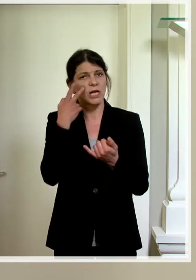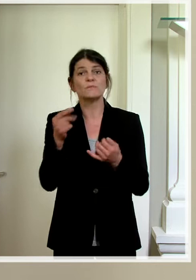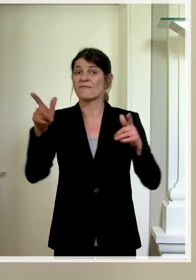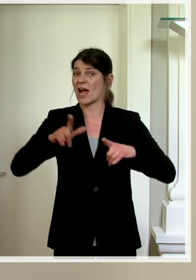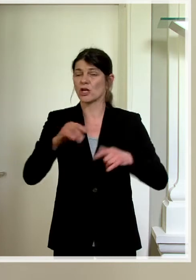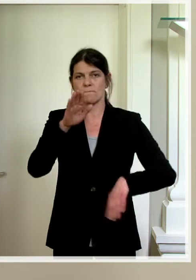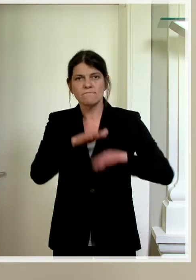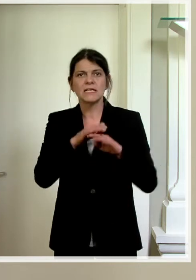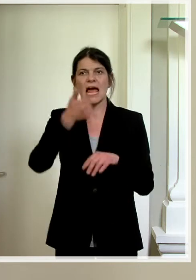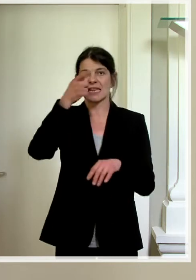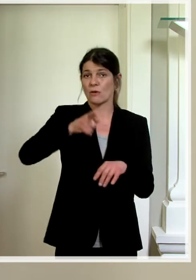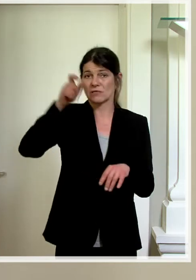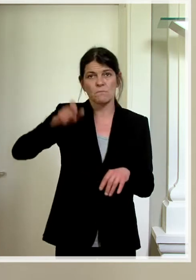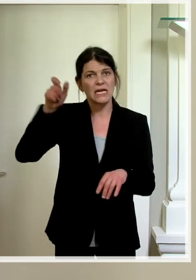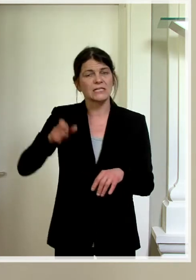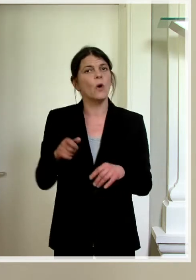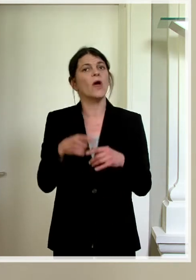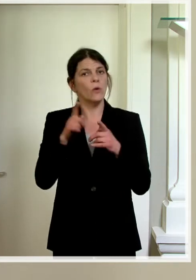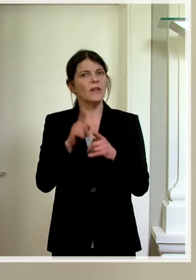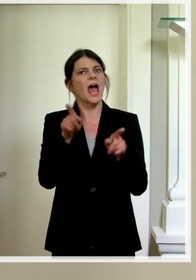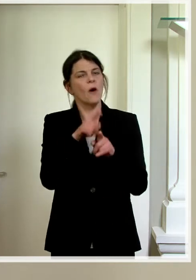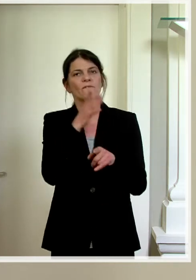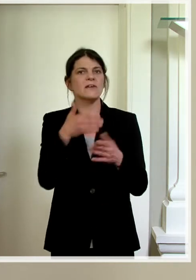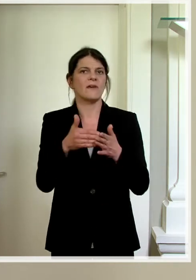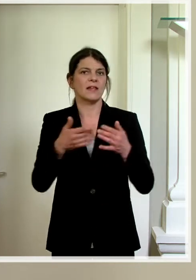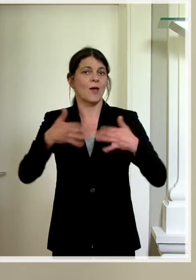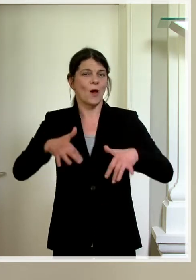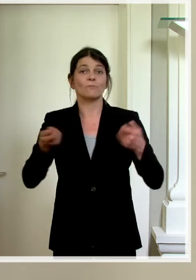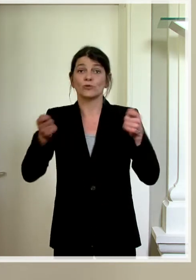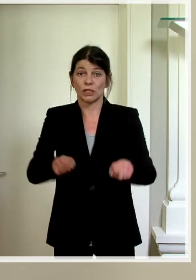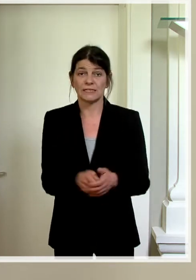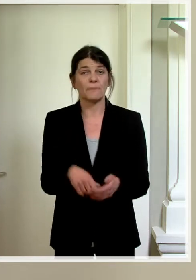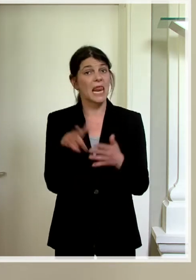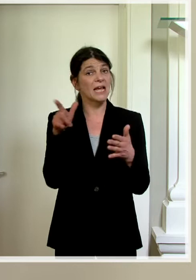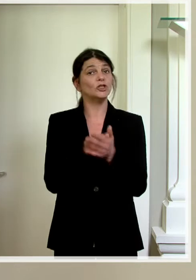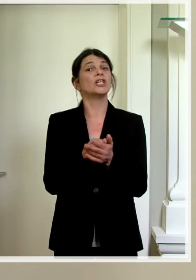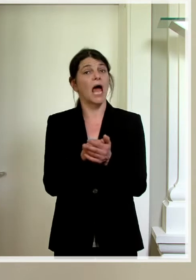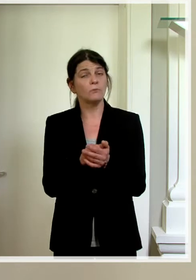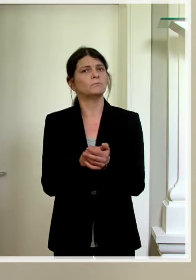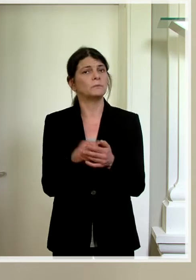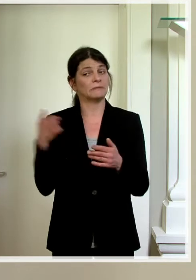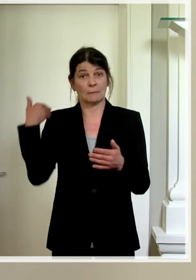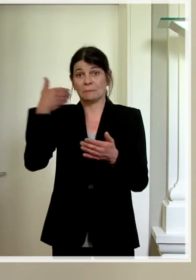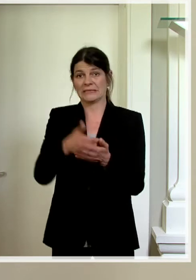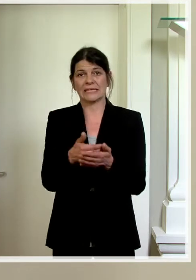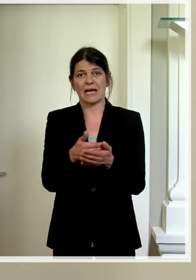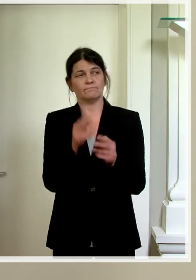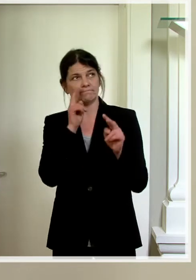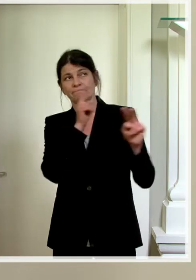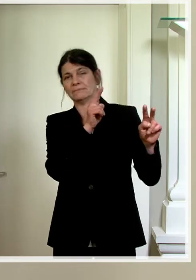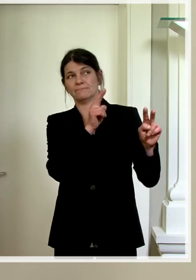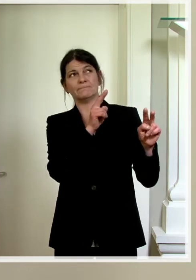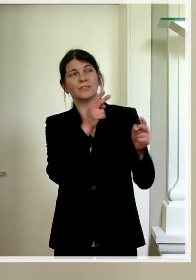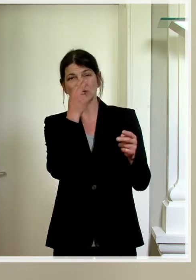1.000 Personen und weitere Lockerungen beschliessen. Lichtenstein wird sich wie bisher an der Schweiz